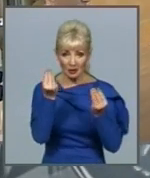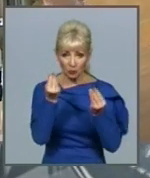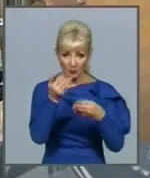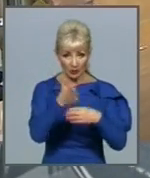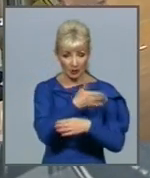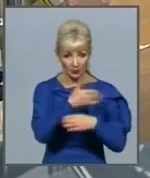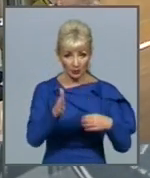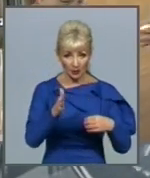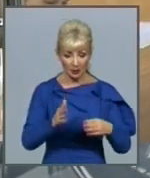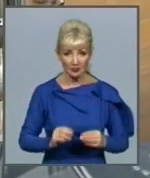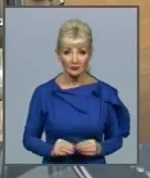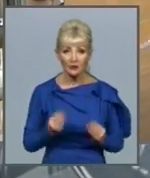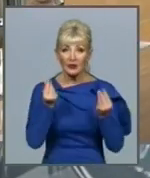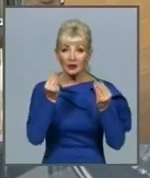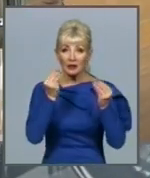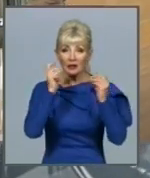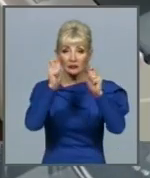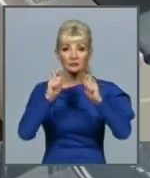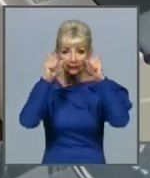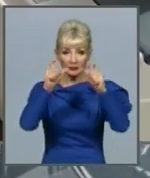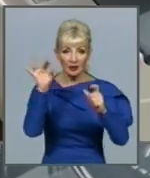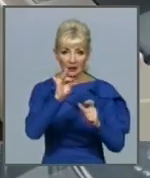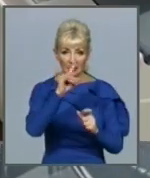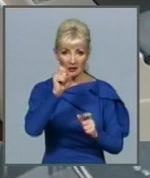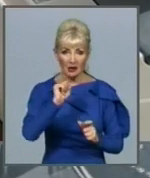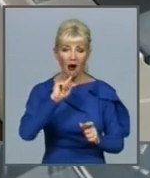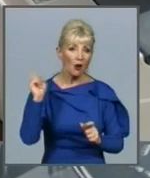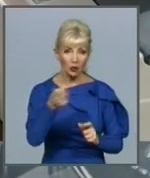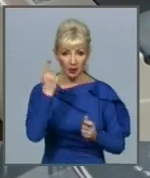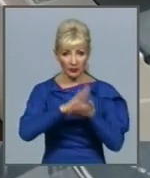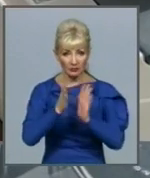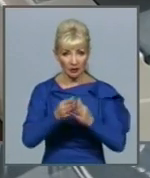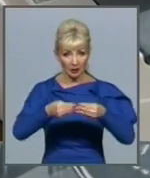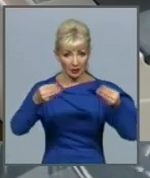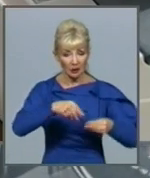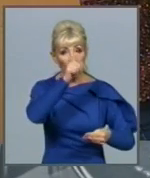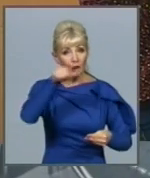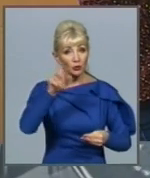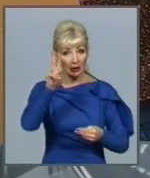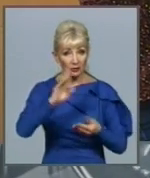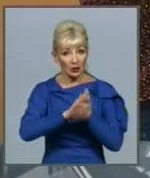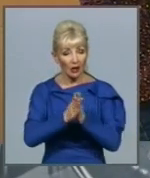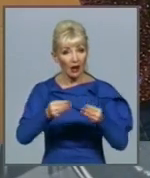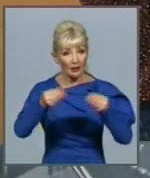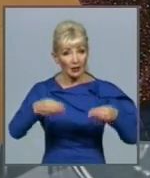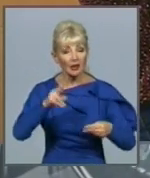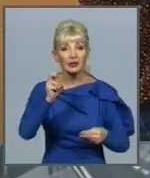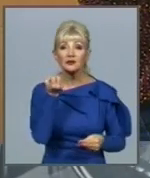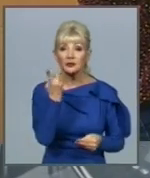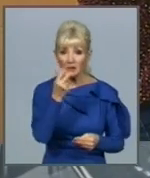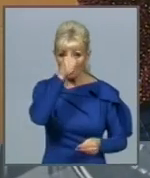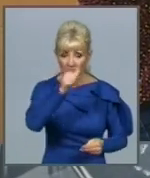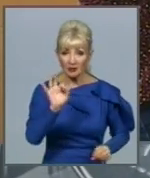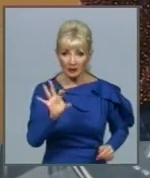Тариф зростає і за річним контрактом. Абоненти, які підключать контракт на 12 місяців у жовтні, платитимуть 5